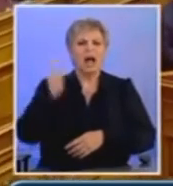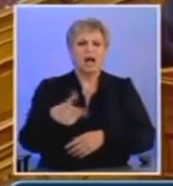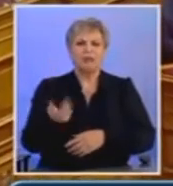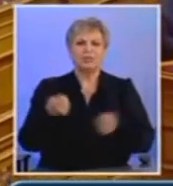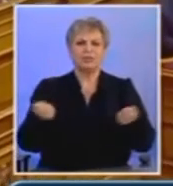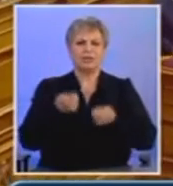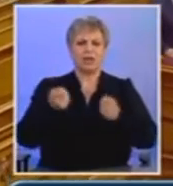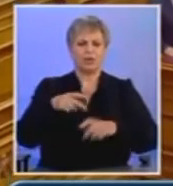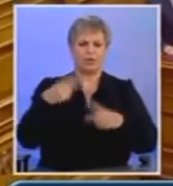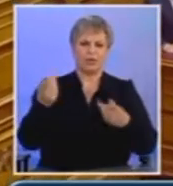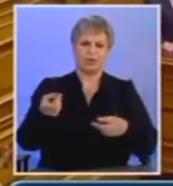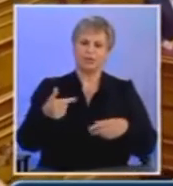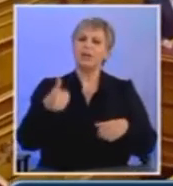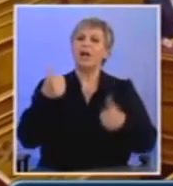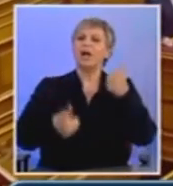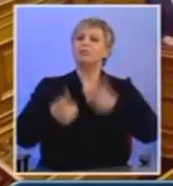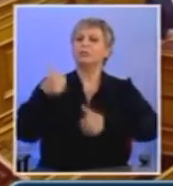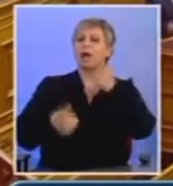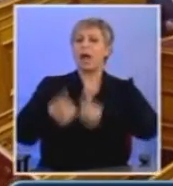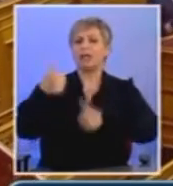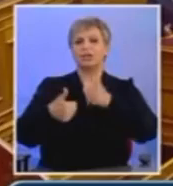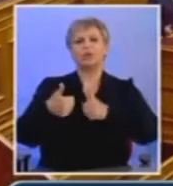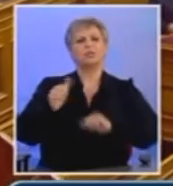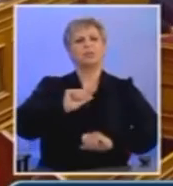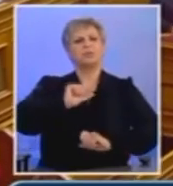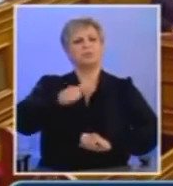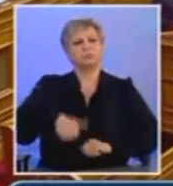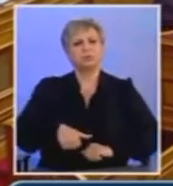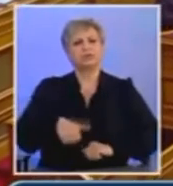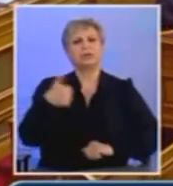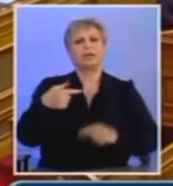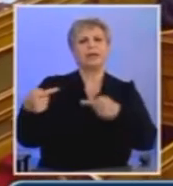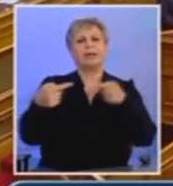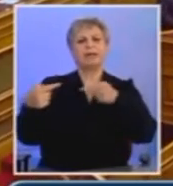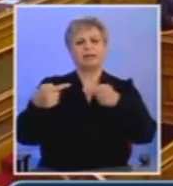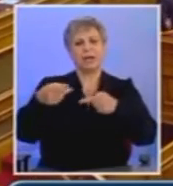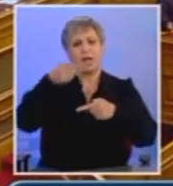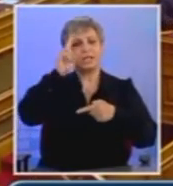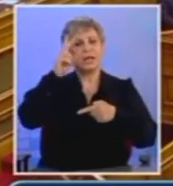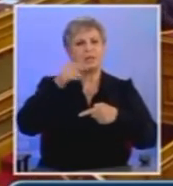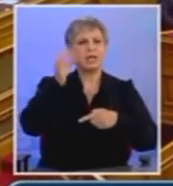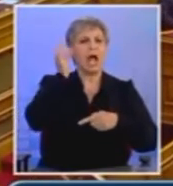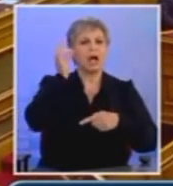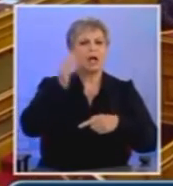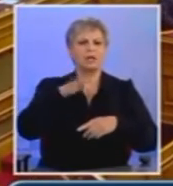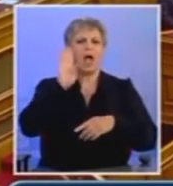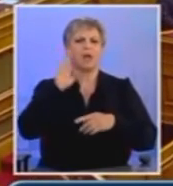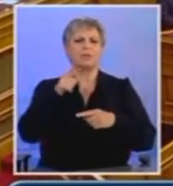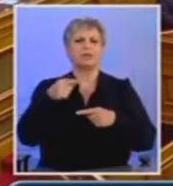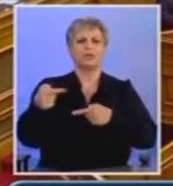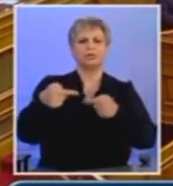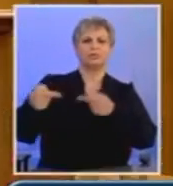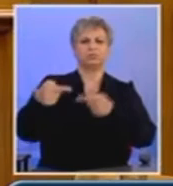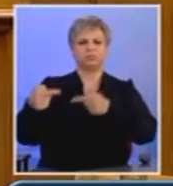η ανταγωνισμή των υπεριαλιστικών κέντρων, η διαπάλη της Γερμανίας με τη Γαλλία, τις ΗΠΑ,